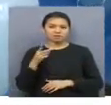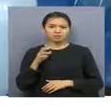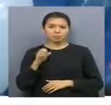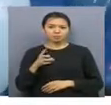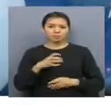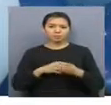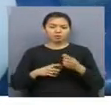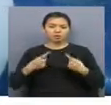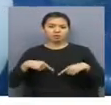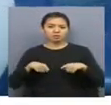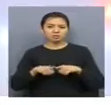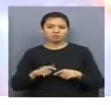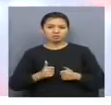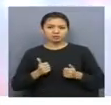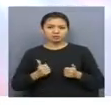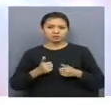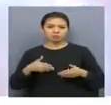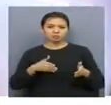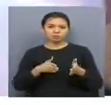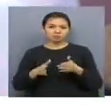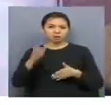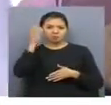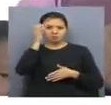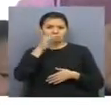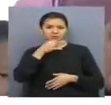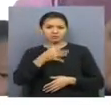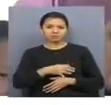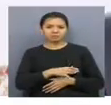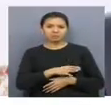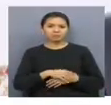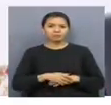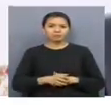Әлемді көркен етке ұмытылудың төте жолы білім екендігін атап кетті.